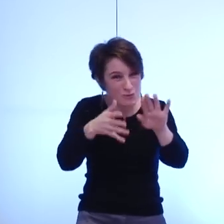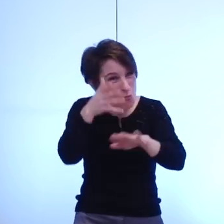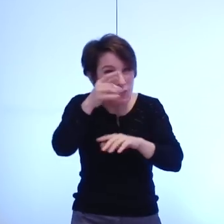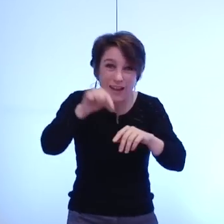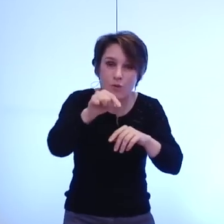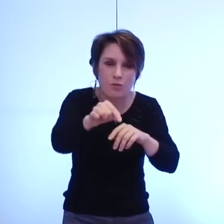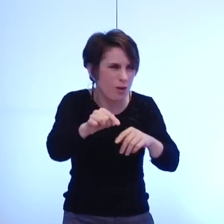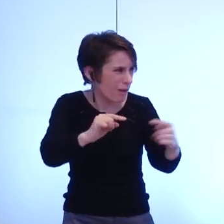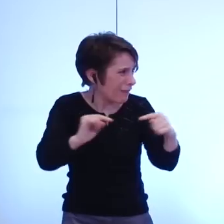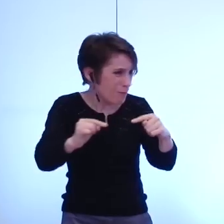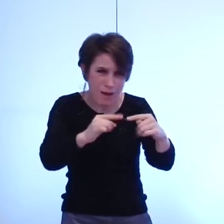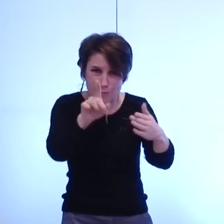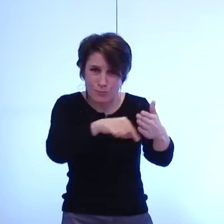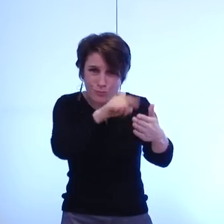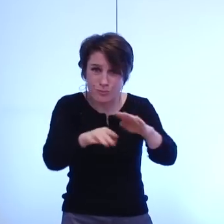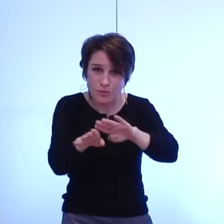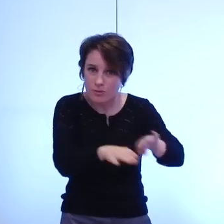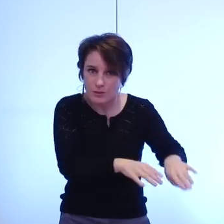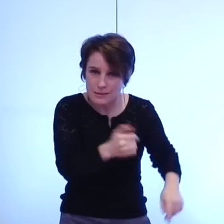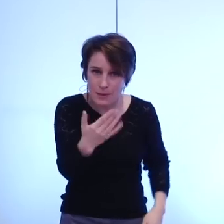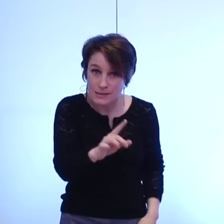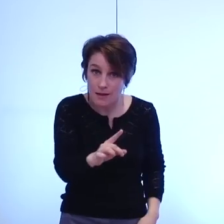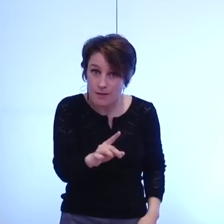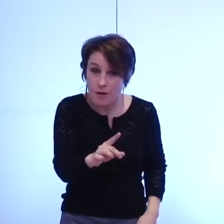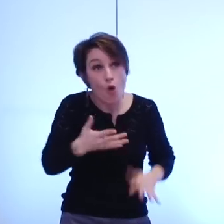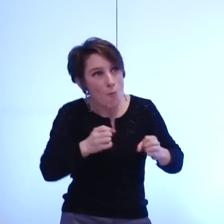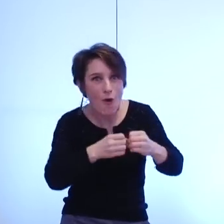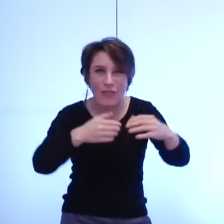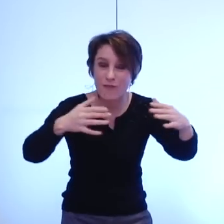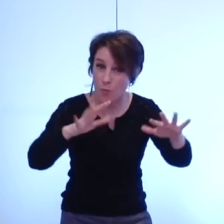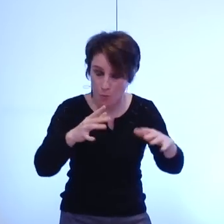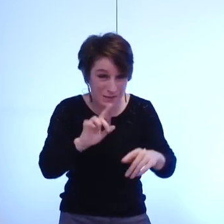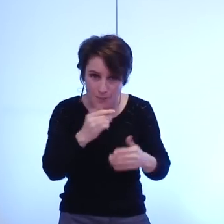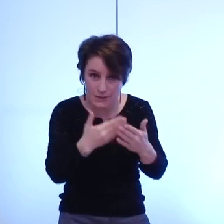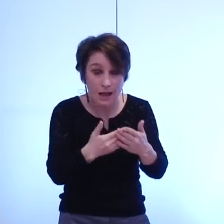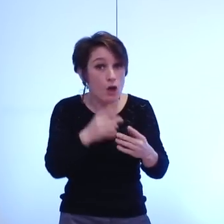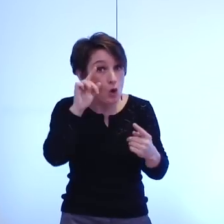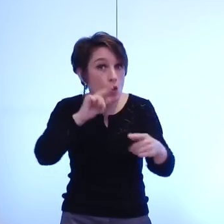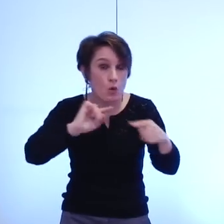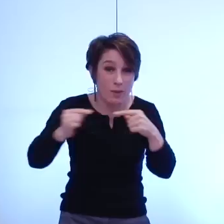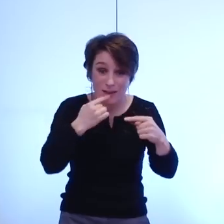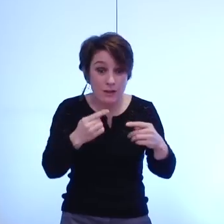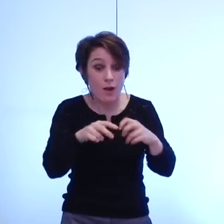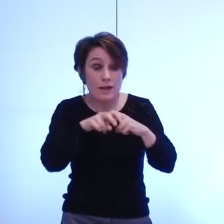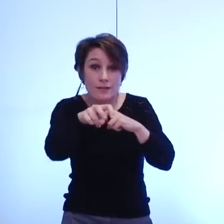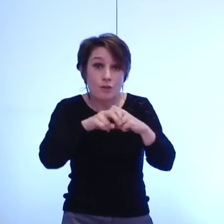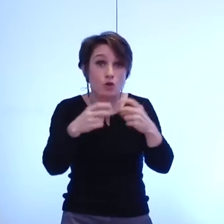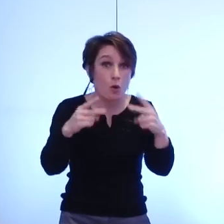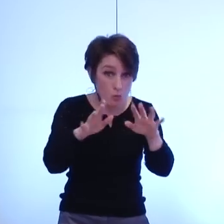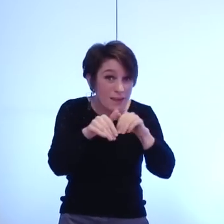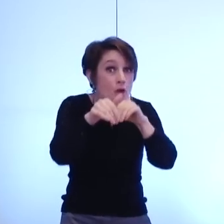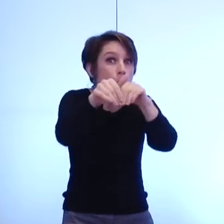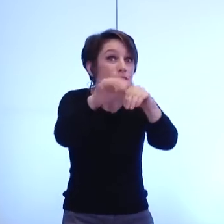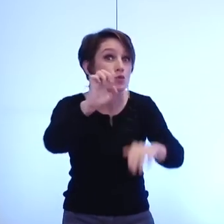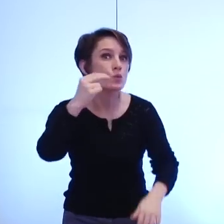c'est la pérennité du service public c'est de cela